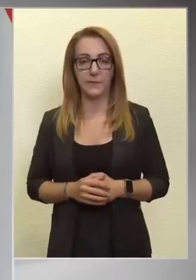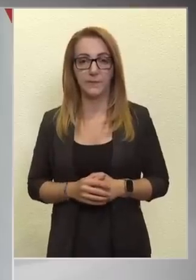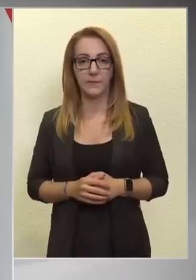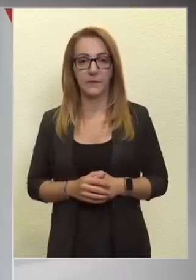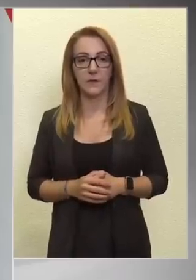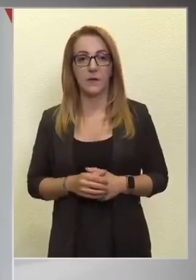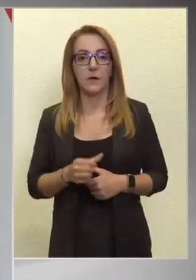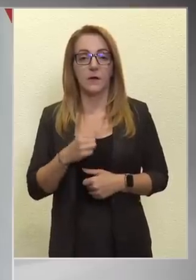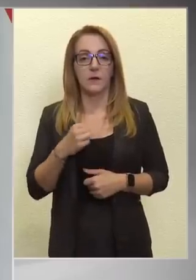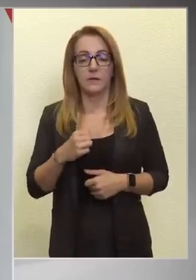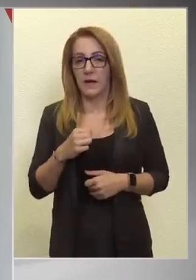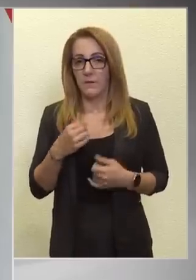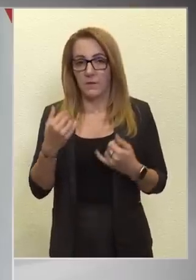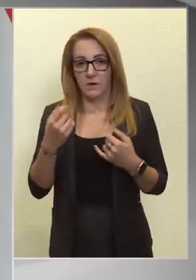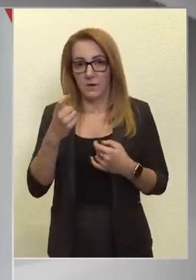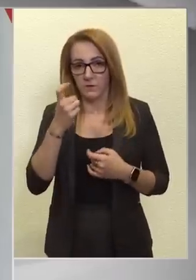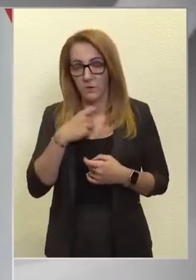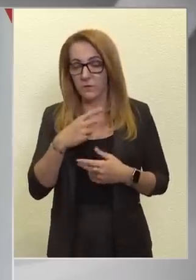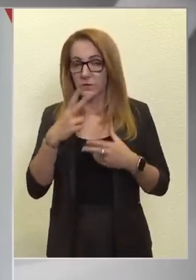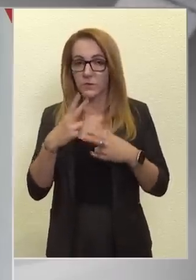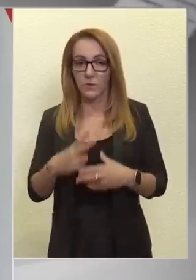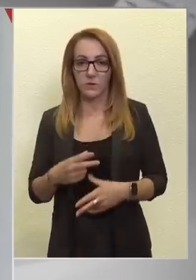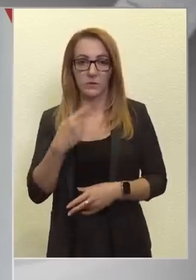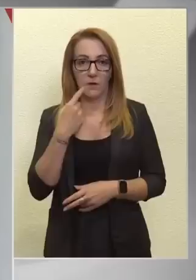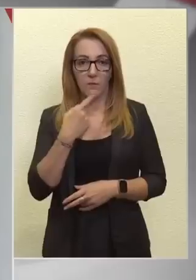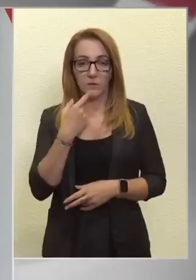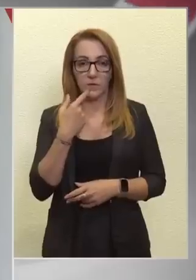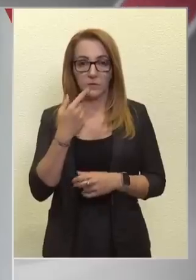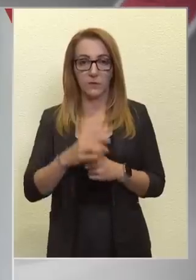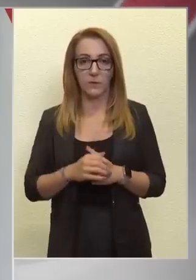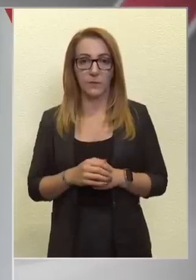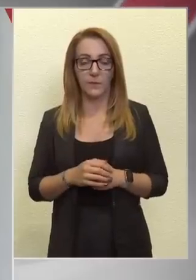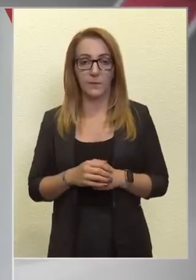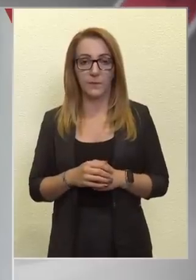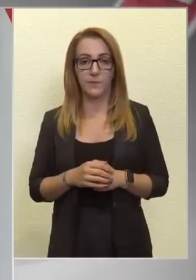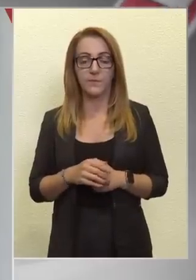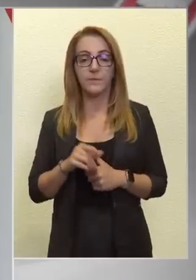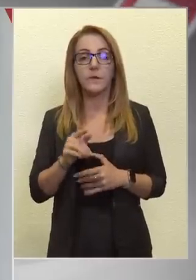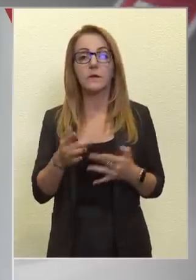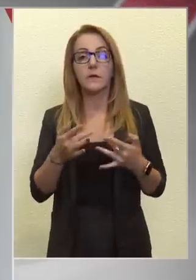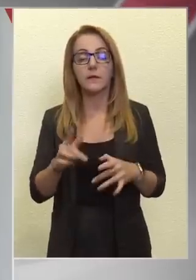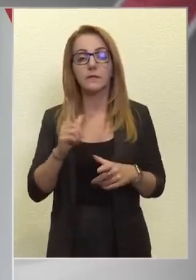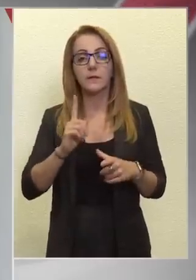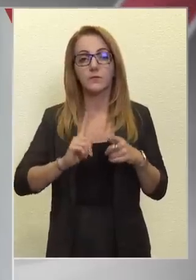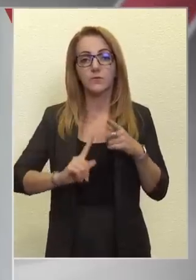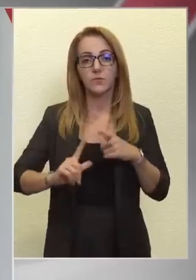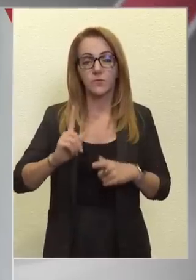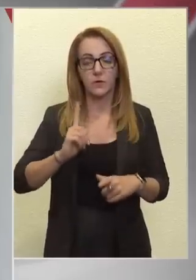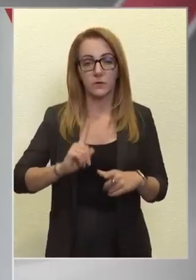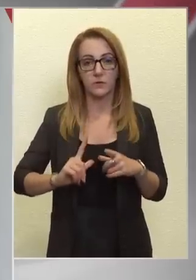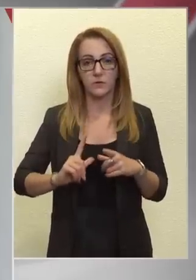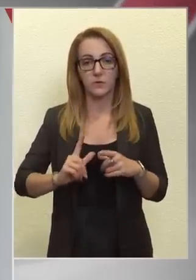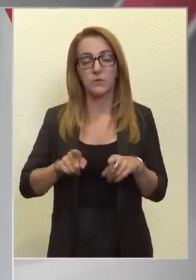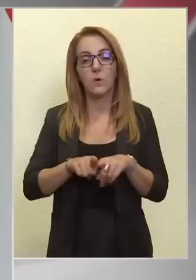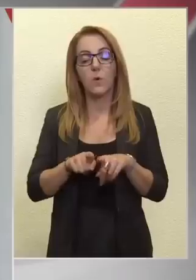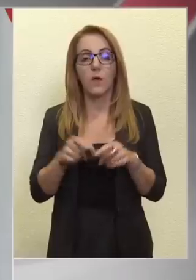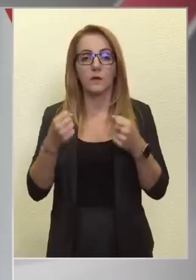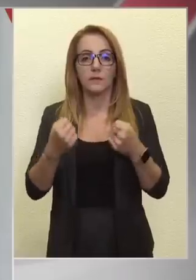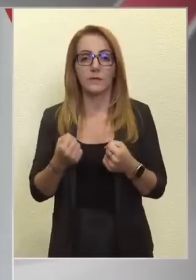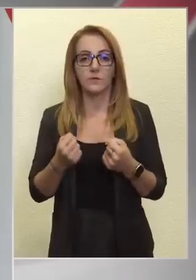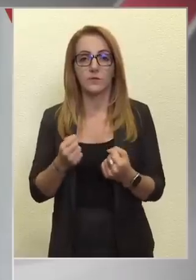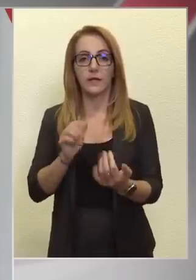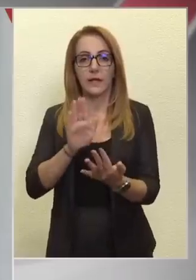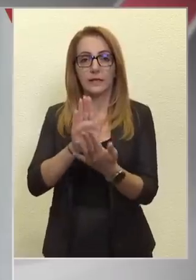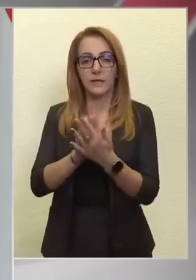Dráma ilyen rossz. Nyugodtan mondhatom, hogy az a helyzet sajnos, hogy olyan nehézségekkel